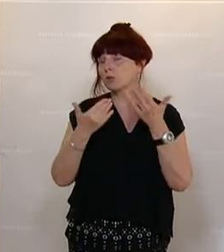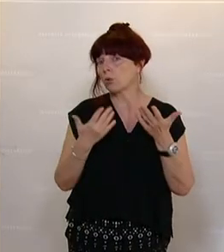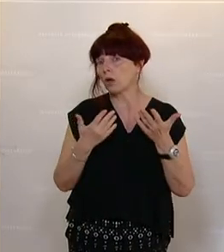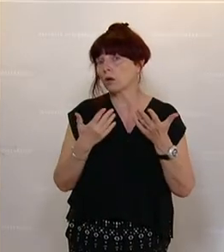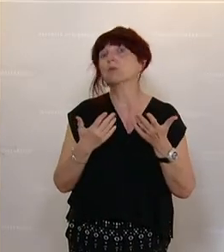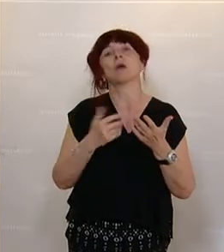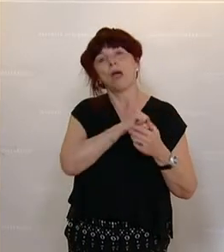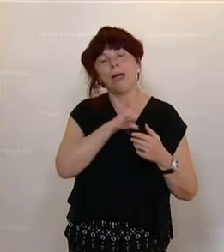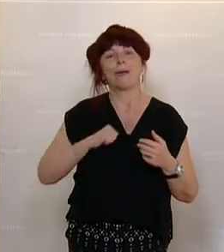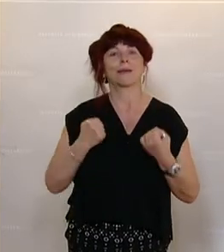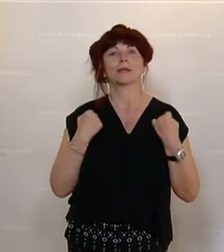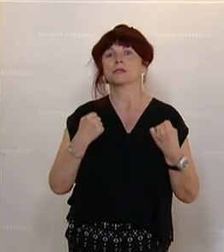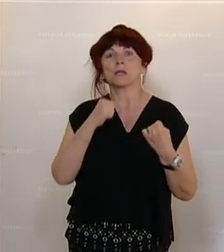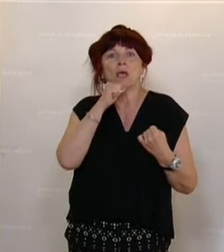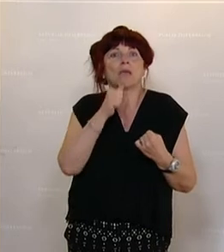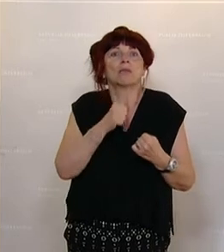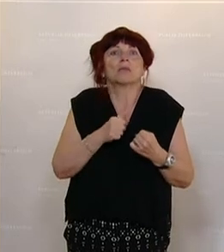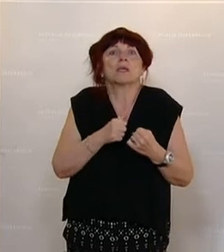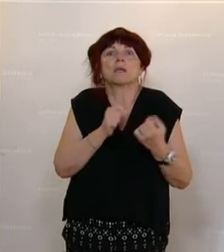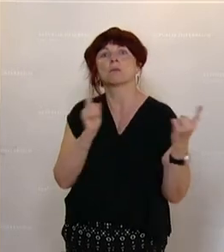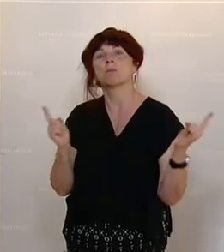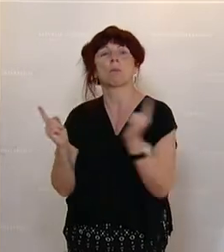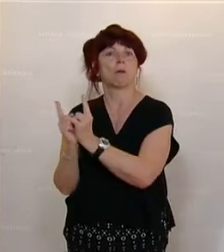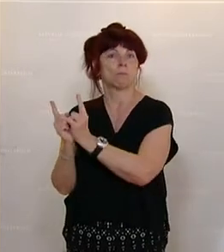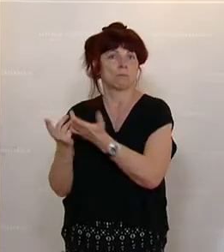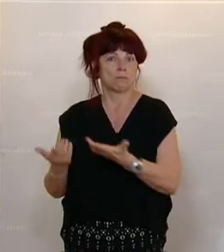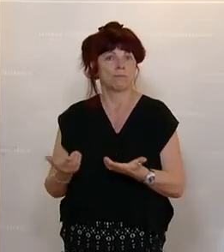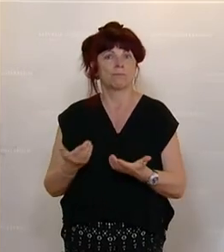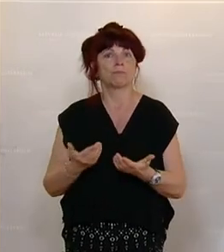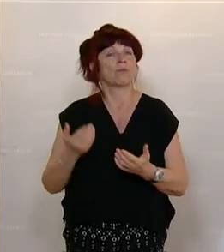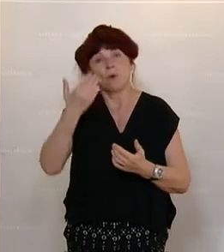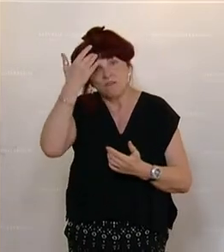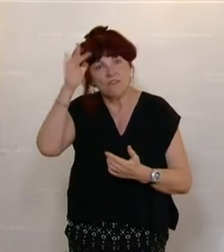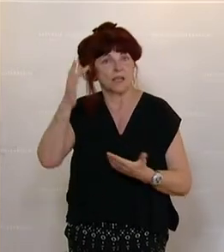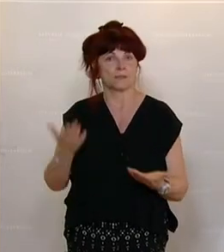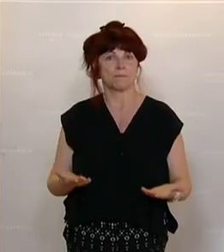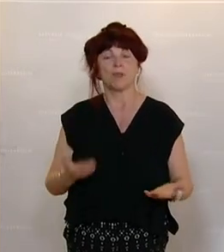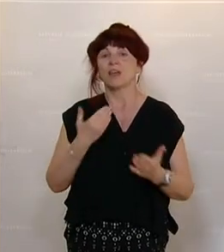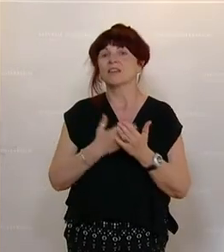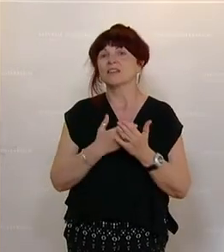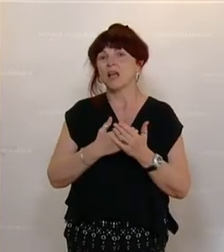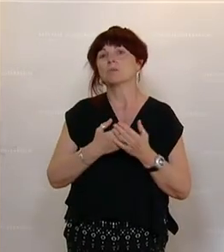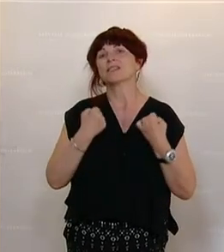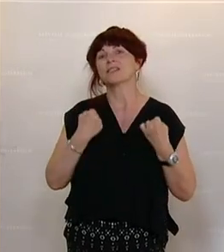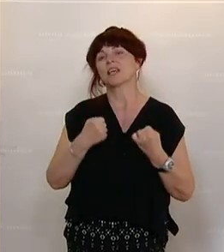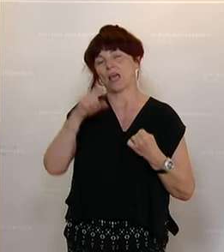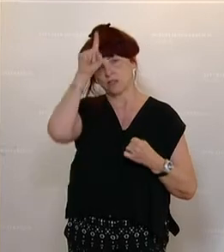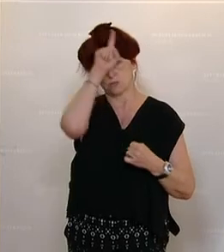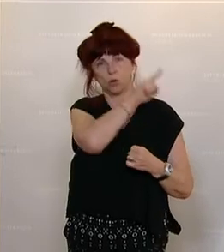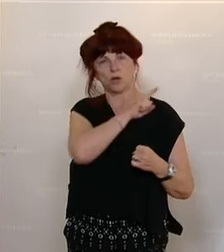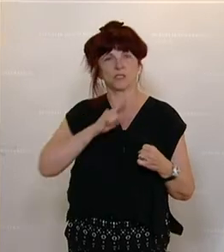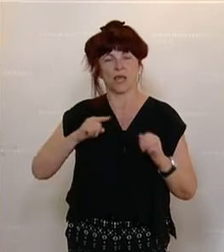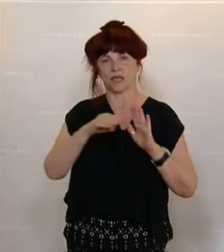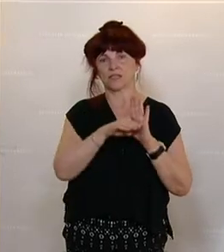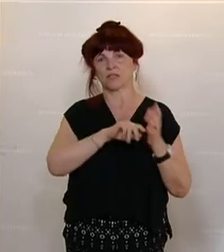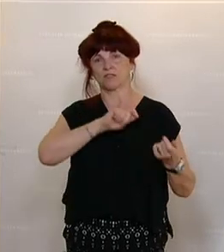Hinblick auf ihre eigene Sicherheit, nicht mehr in Anspruch nehmen konnten. Und darum ändern wir dieses Sicherheitspolizeigesetz. Das ist wichtig.